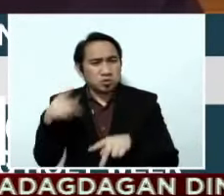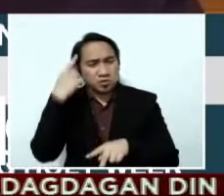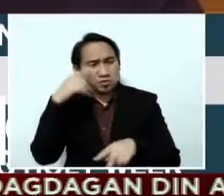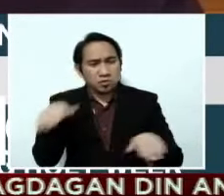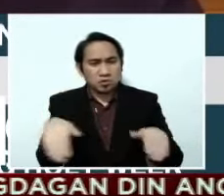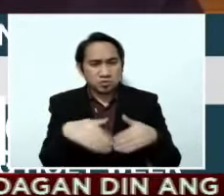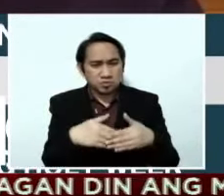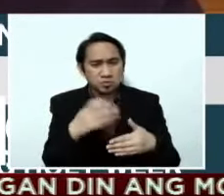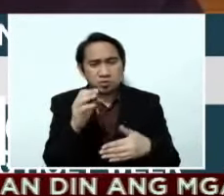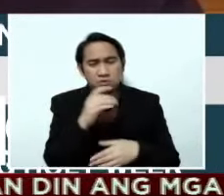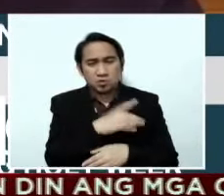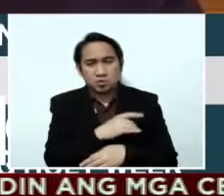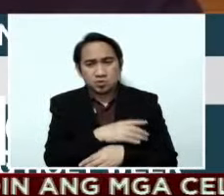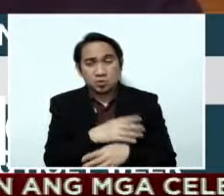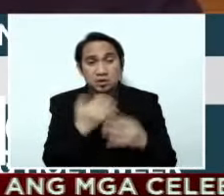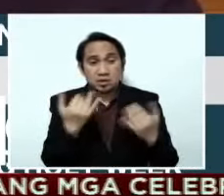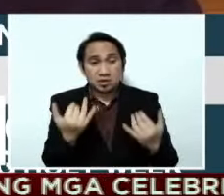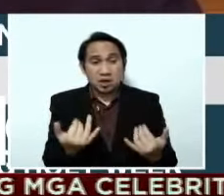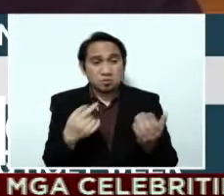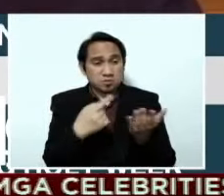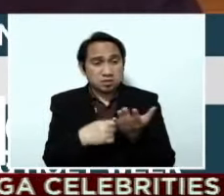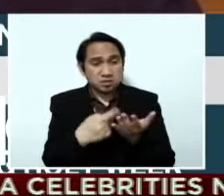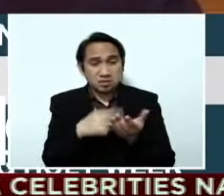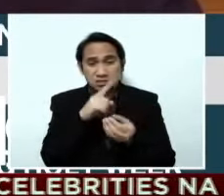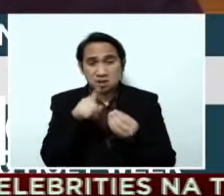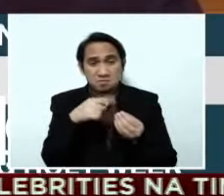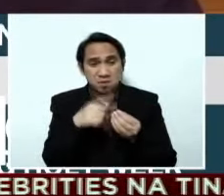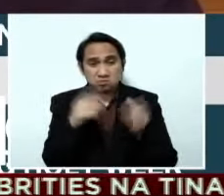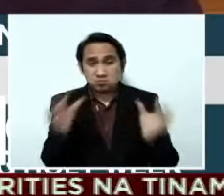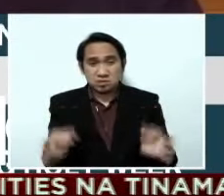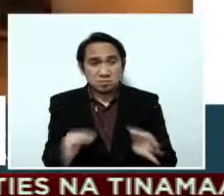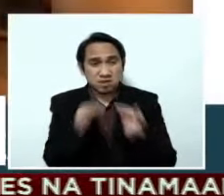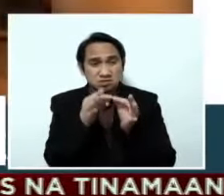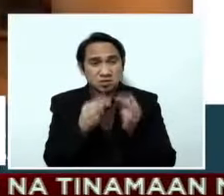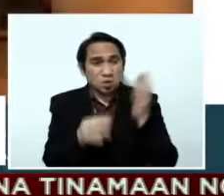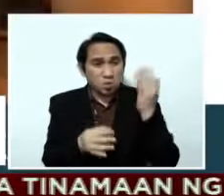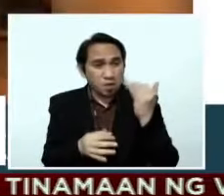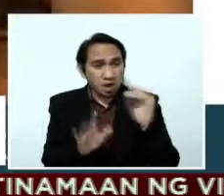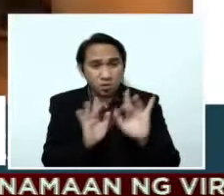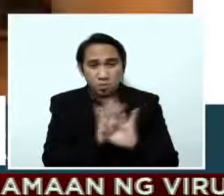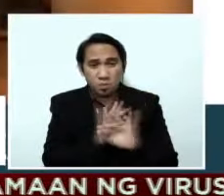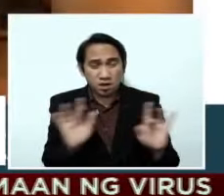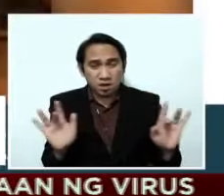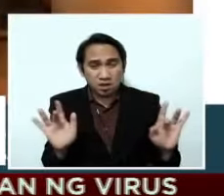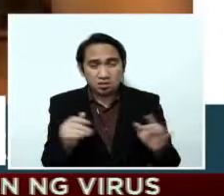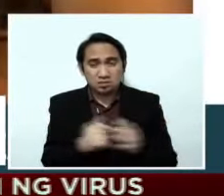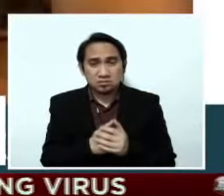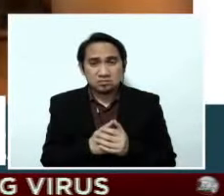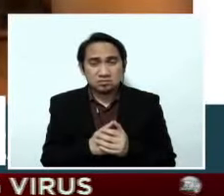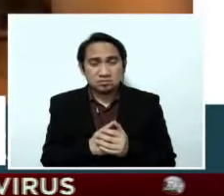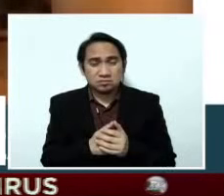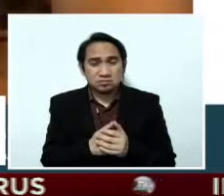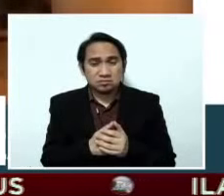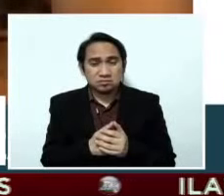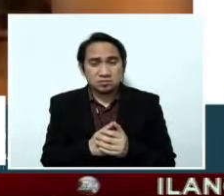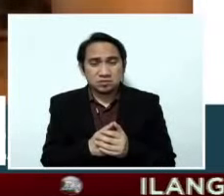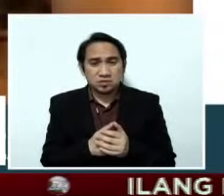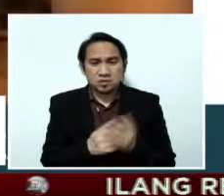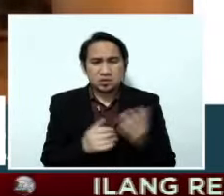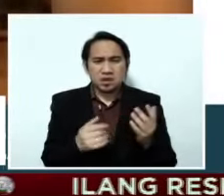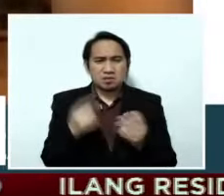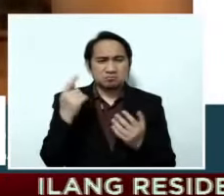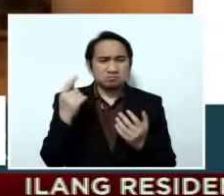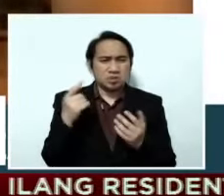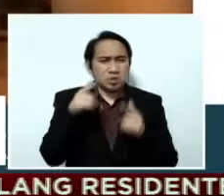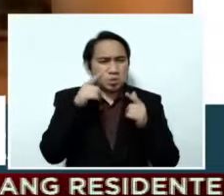Diba parang kapag yung misa ng pinag-uusapan natin dito, bakit totally wala? The right things are going, sabi natin eh, bukayatang